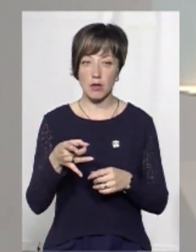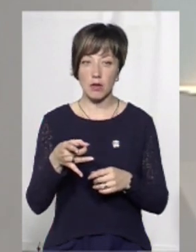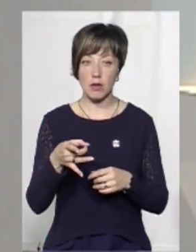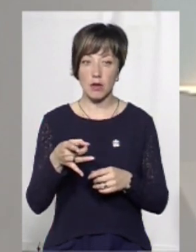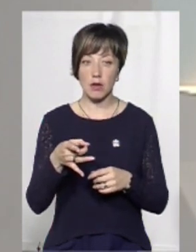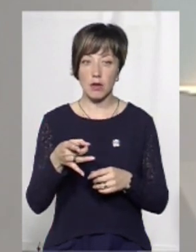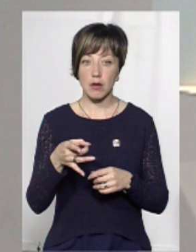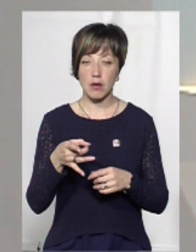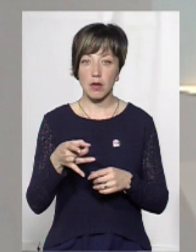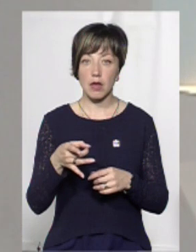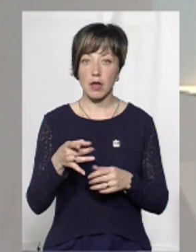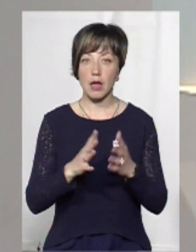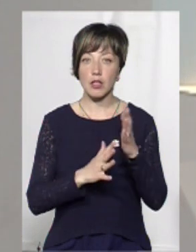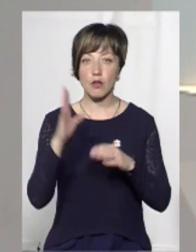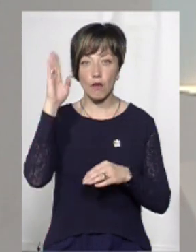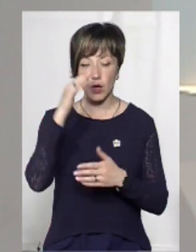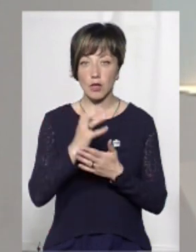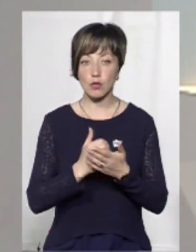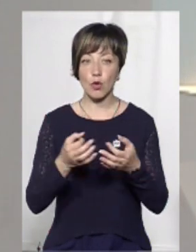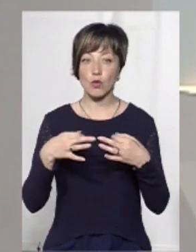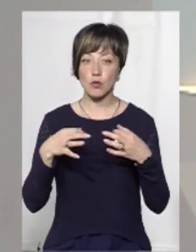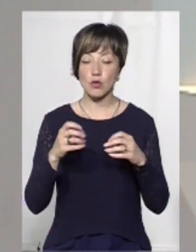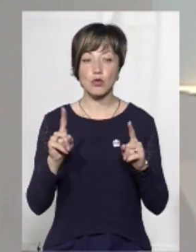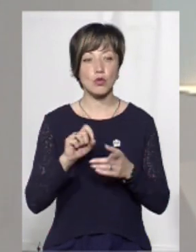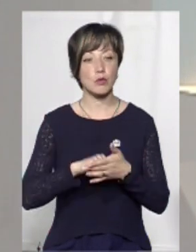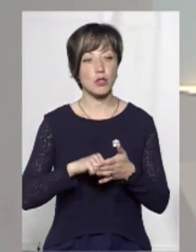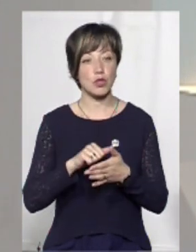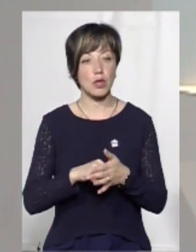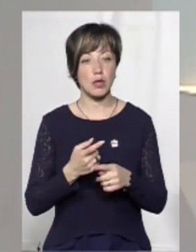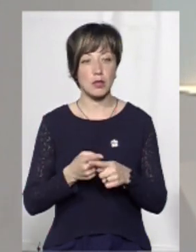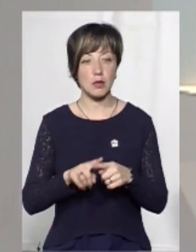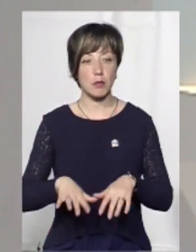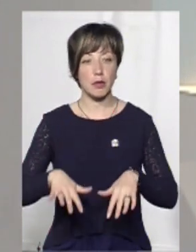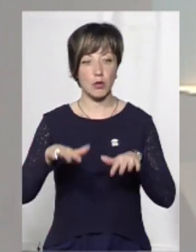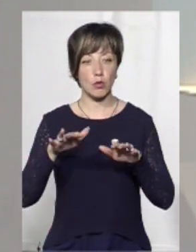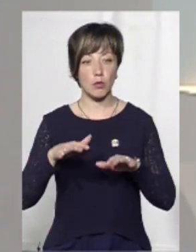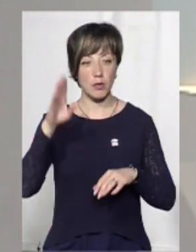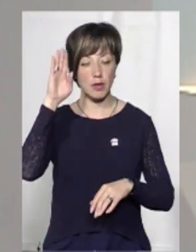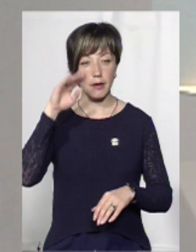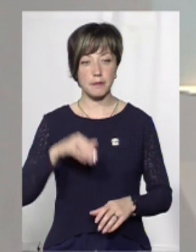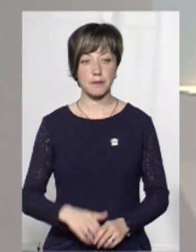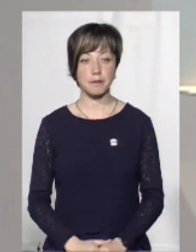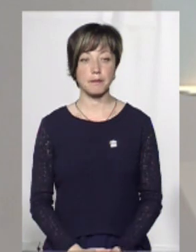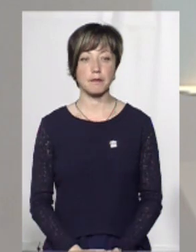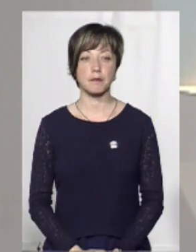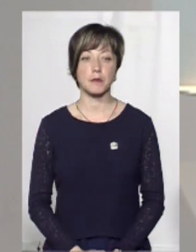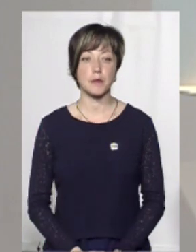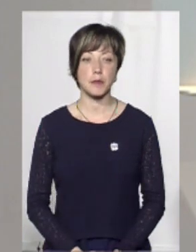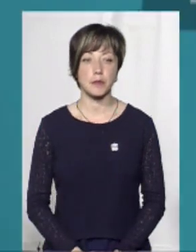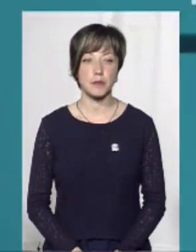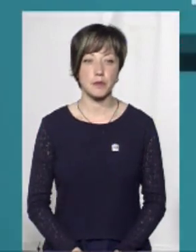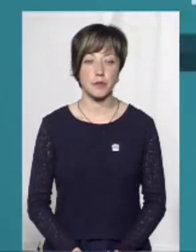області Юрій Демінський розповів нам, що спричиняє підтоплення. Давайте подивимося.